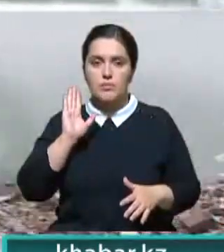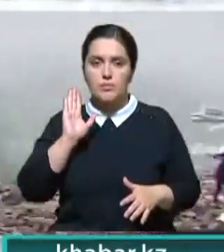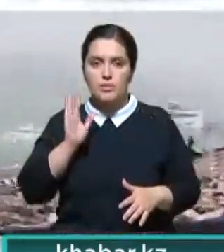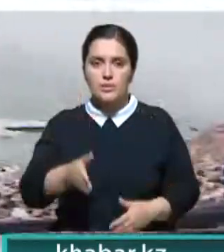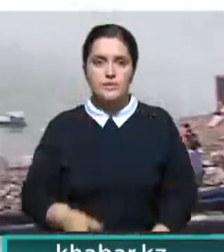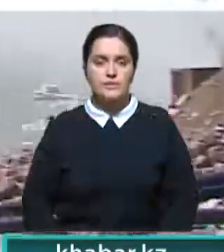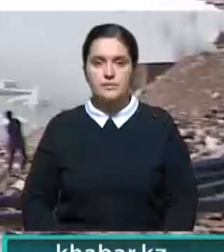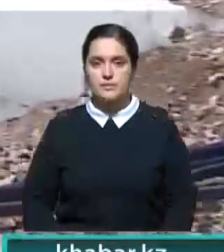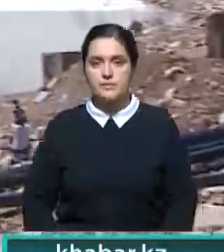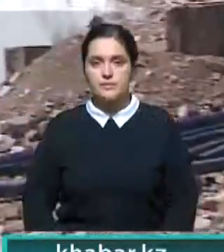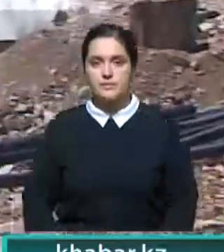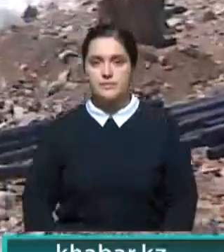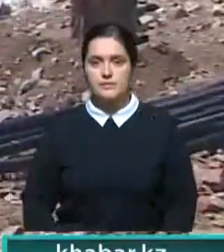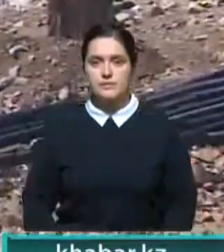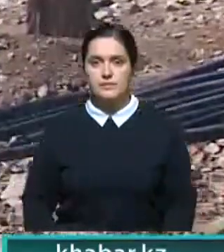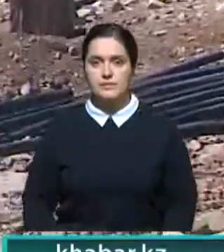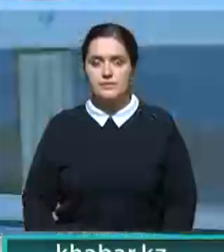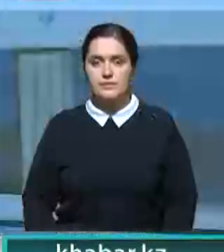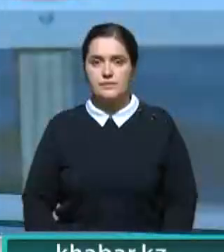Григорий Беденко, Радиджи Купов. Итоги дня Алматы.